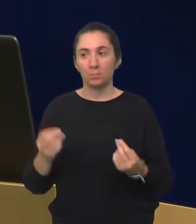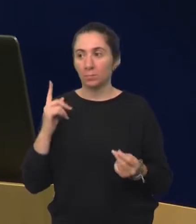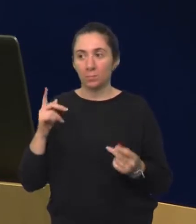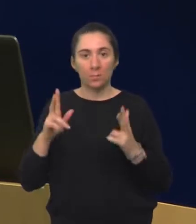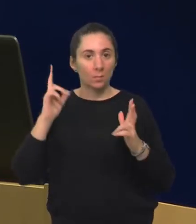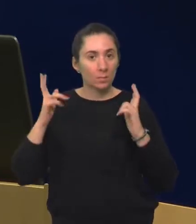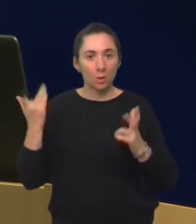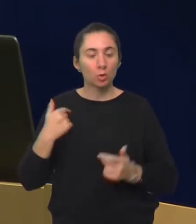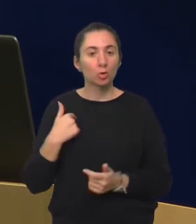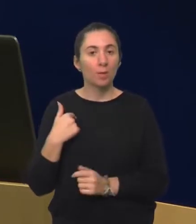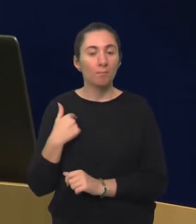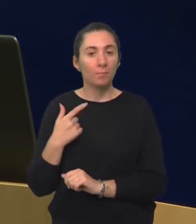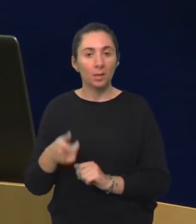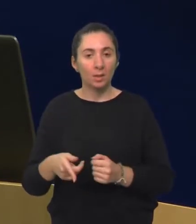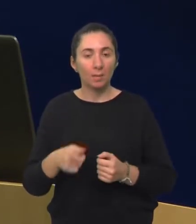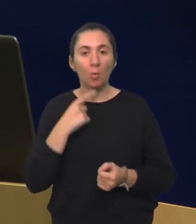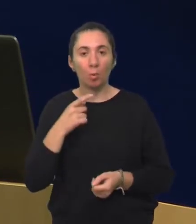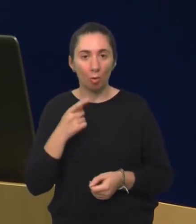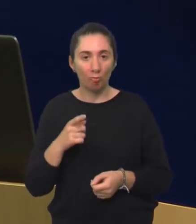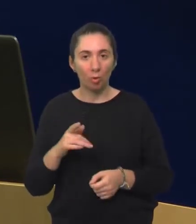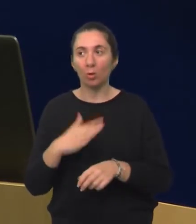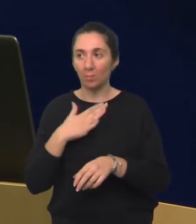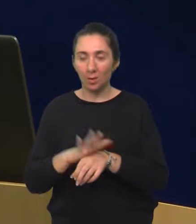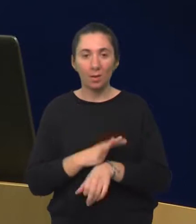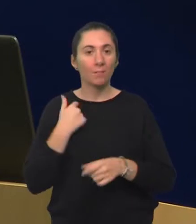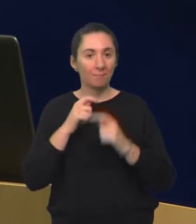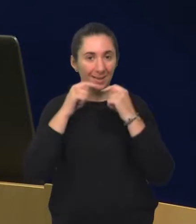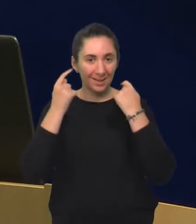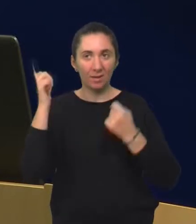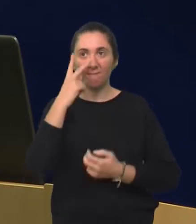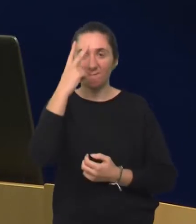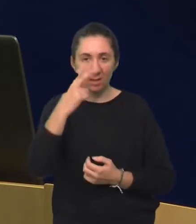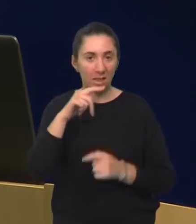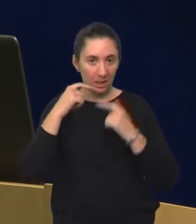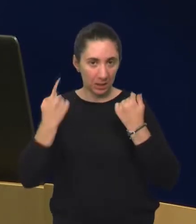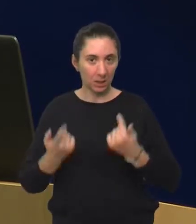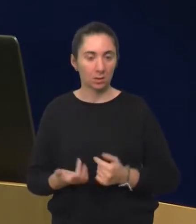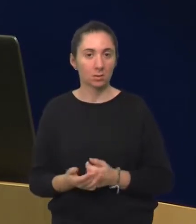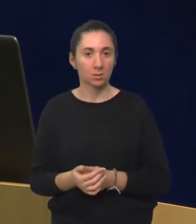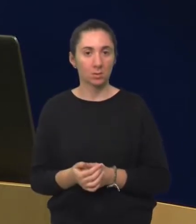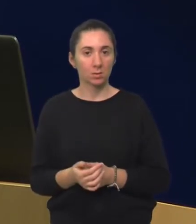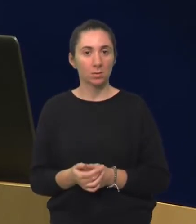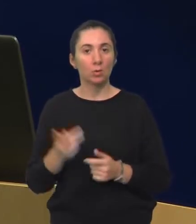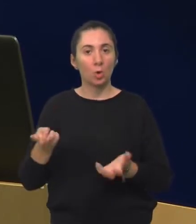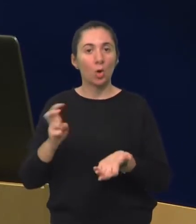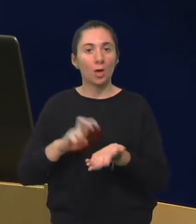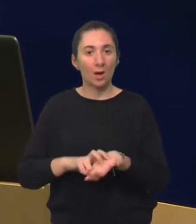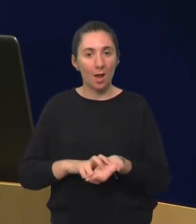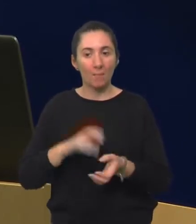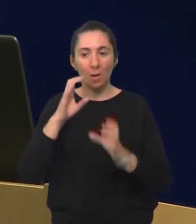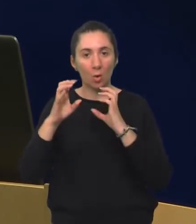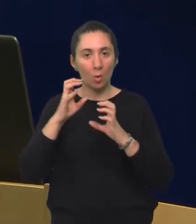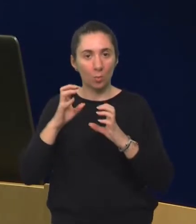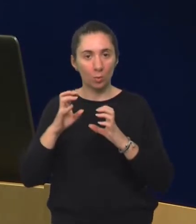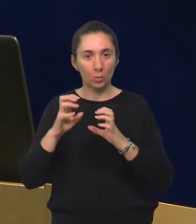na ono što mi njemu govorimo, reagira na naš smješak. I to je rani komunikacijski razvoj, bez